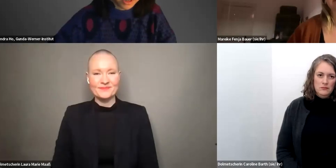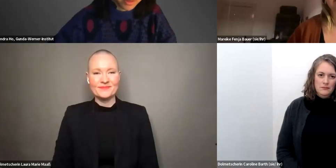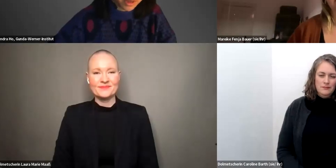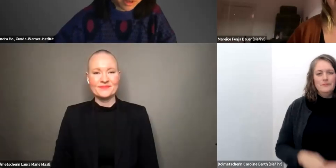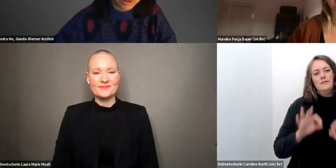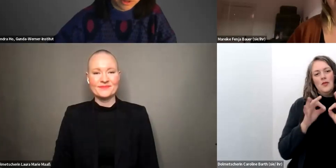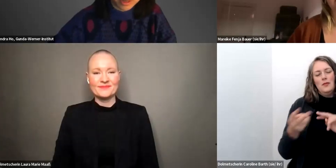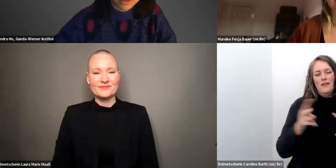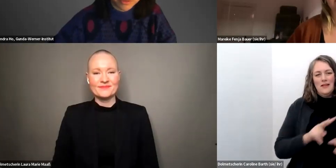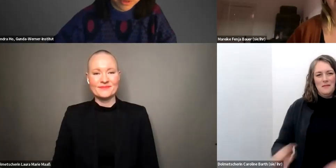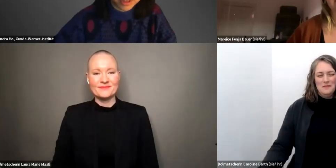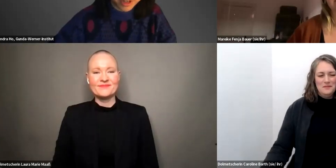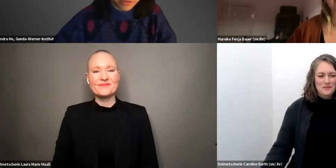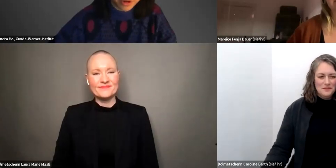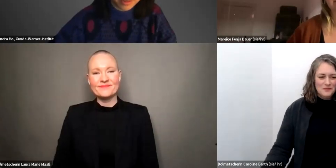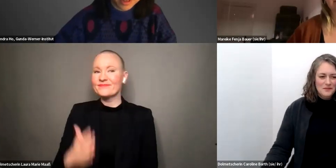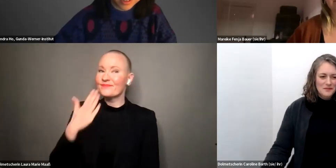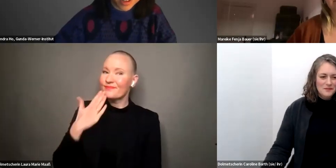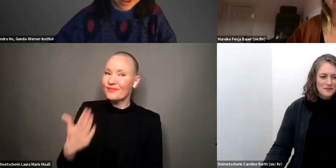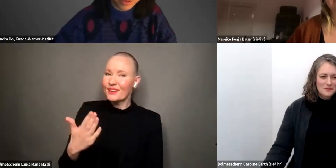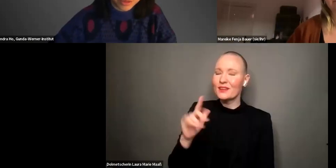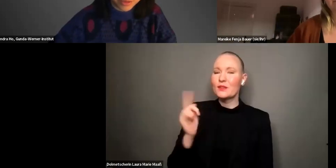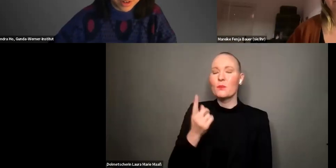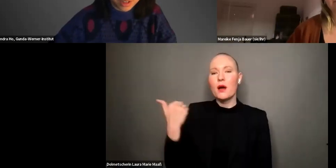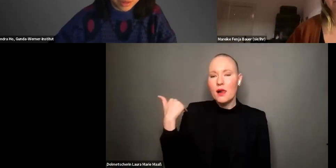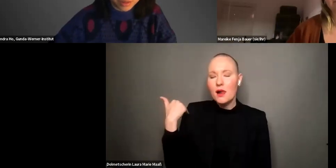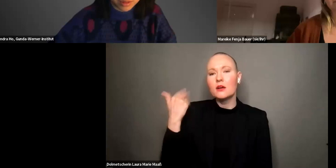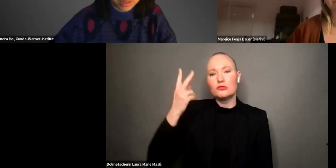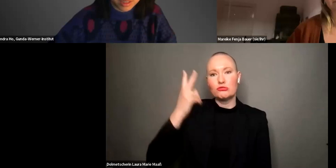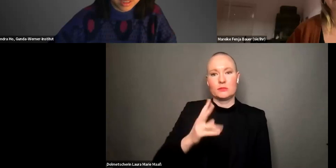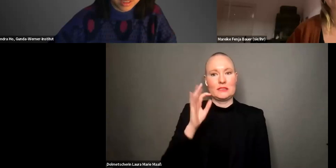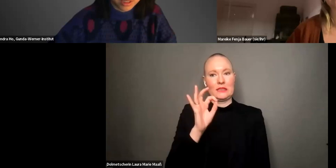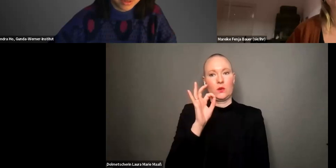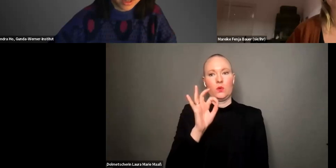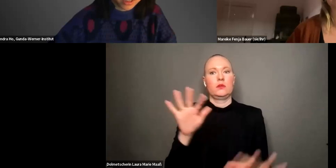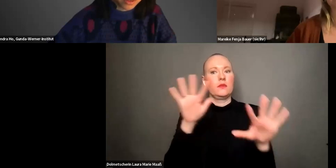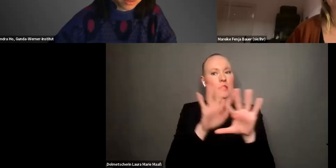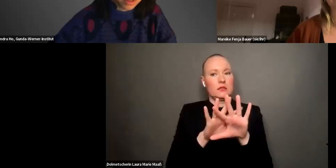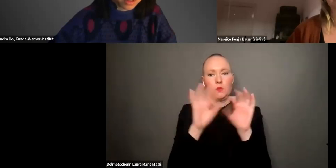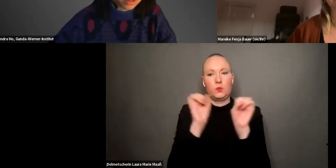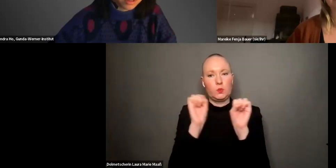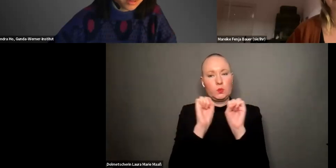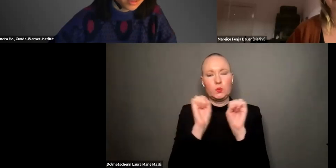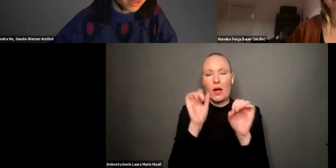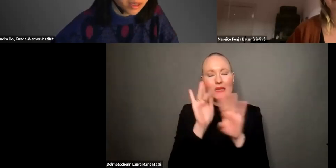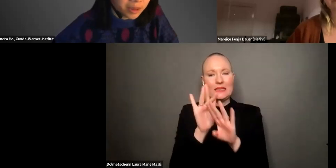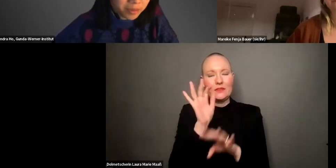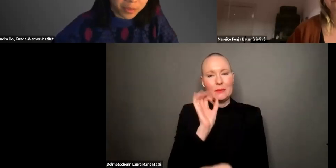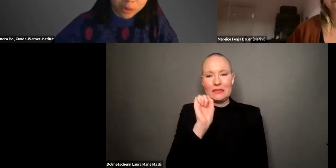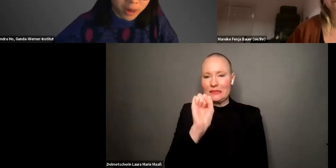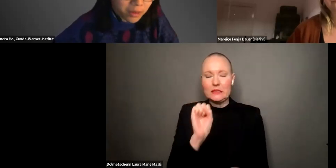danke mareike auch noch mal fürs hervorheben der sehr guten vernetzung von antifeminist innen